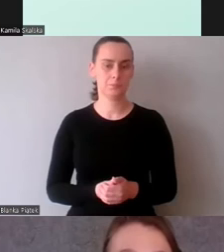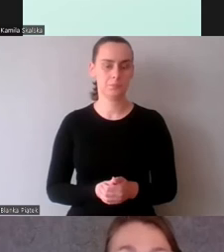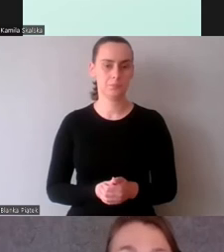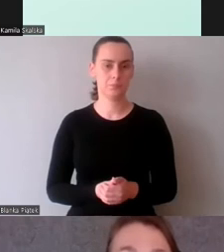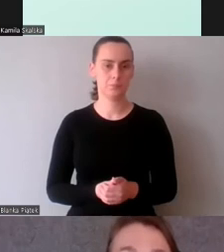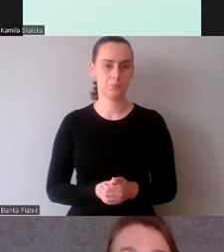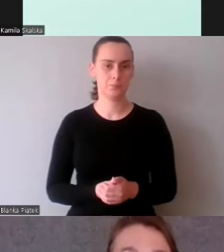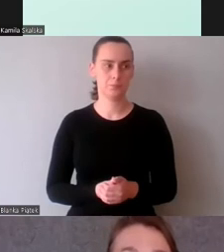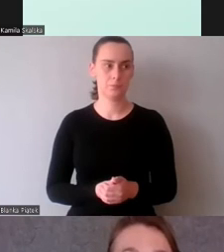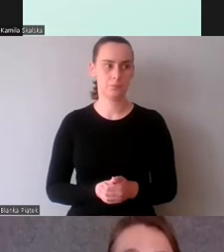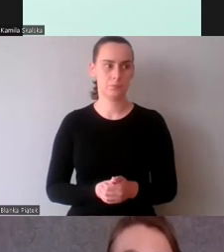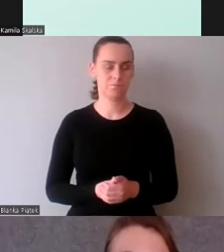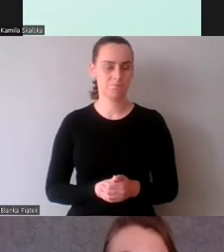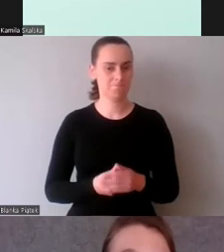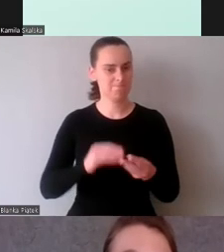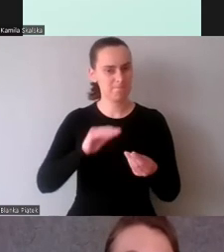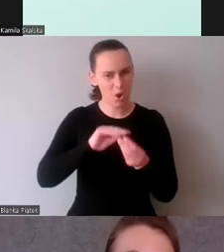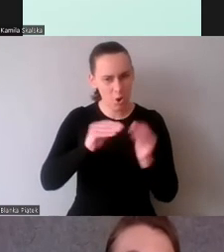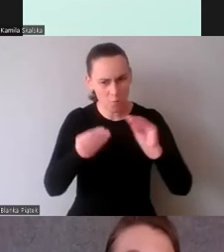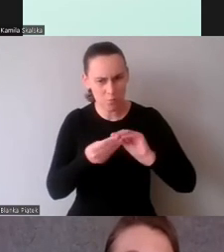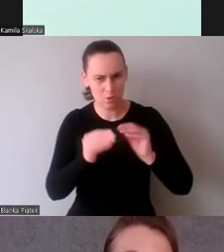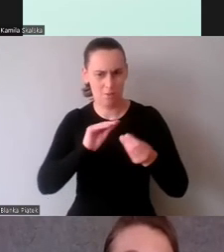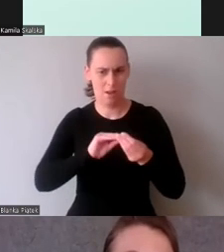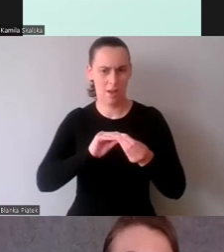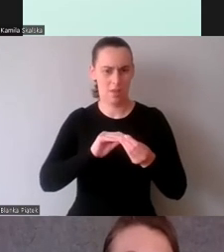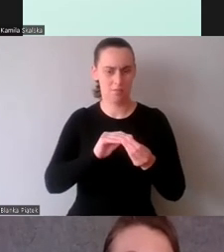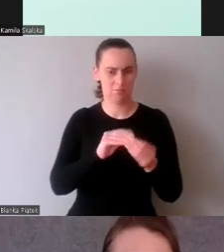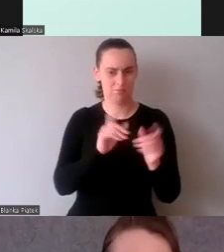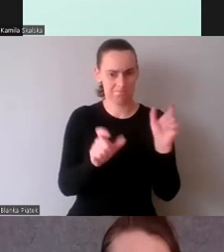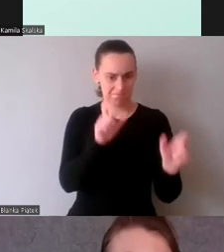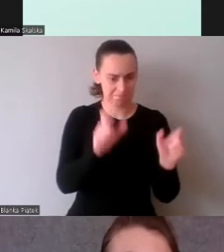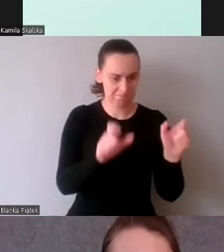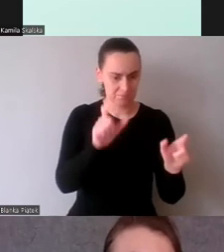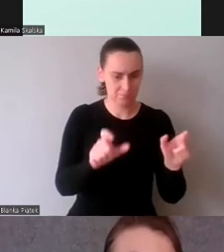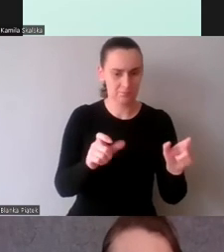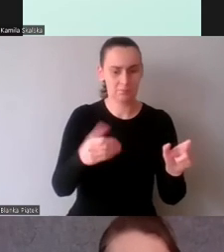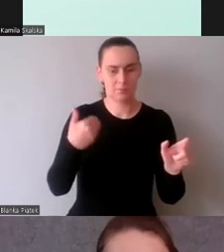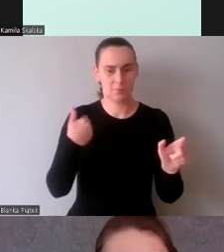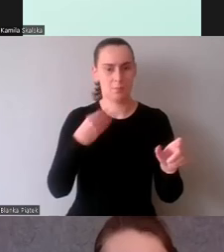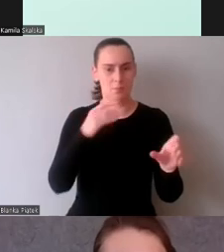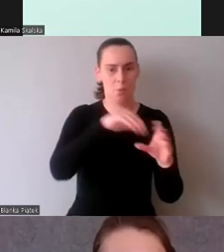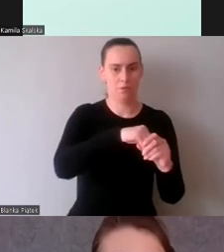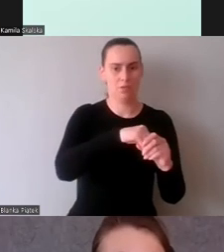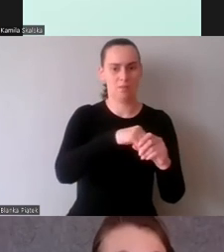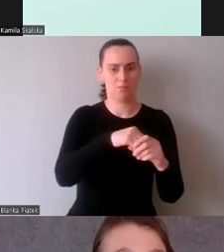stanowiły właśnie te, gdzie dodaliśmy specjalnie jakieś trudne informacje.